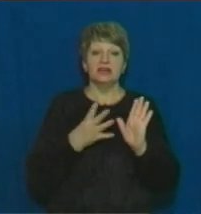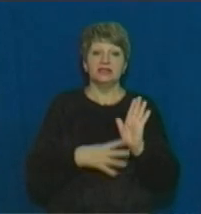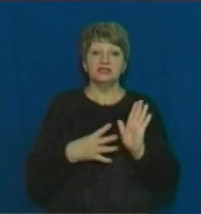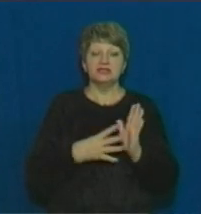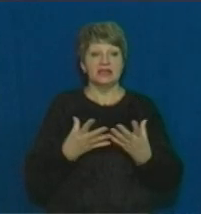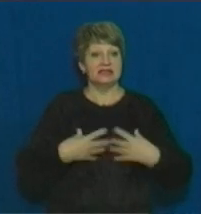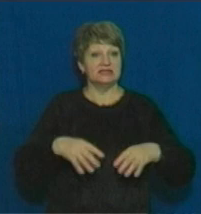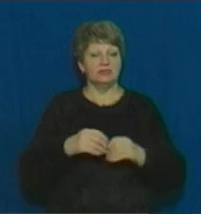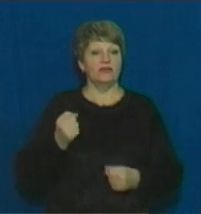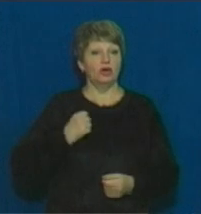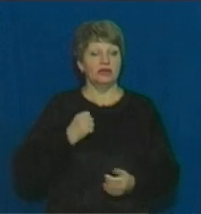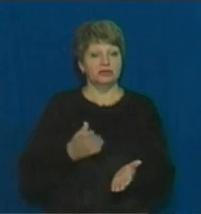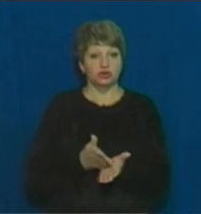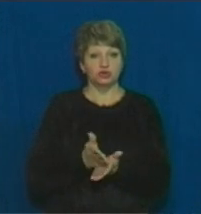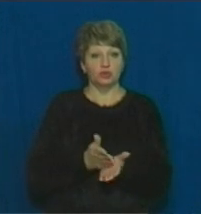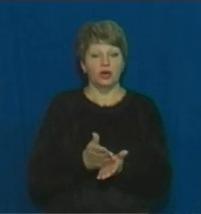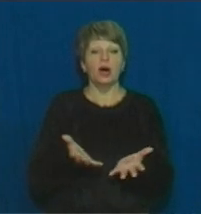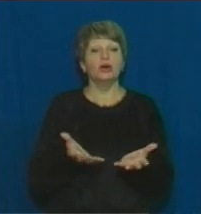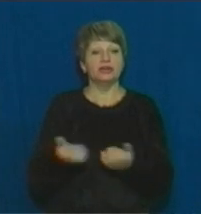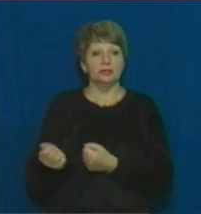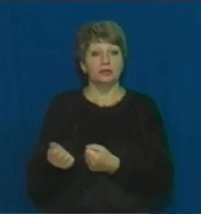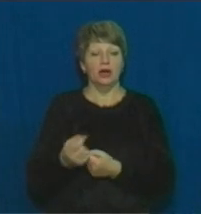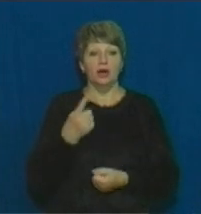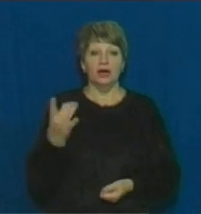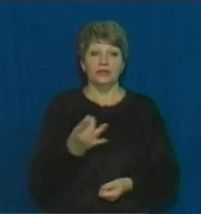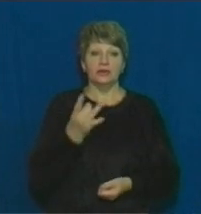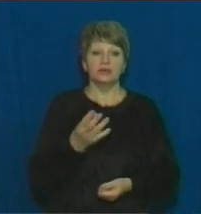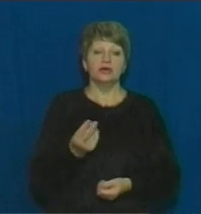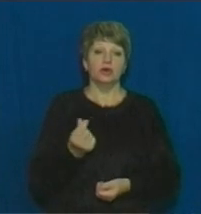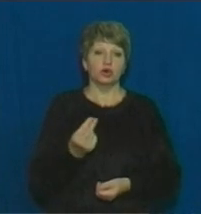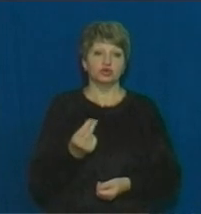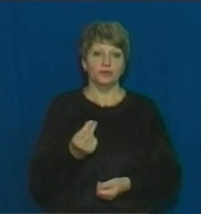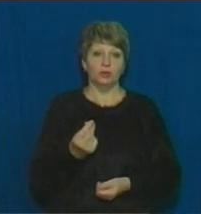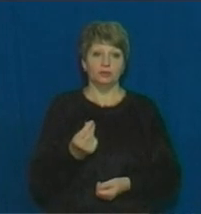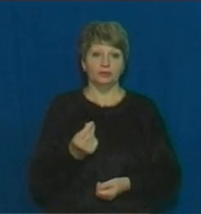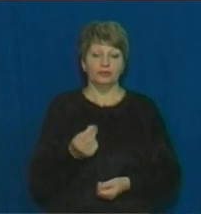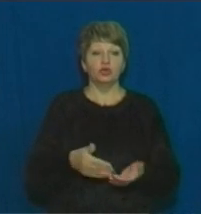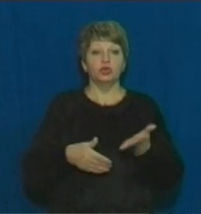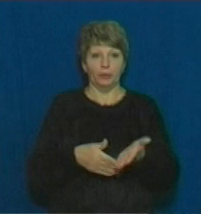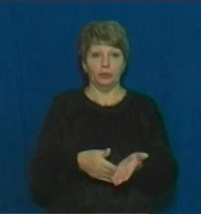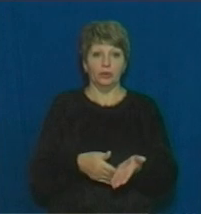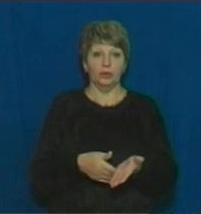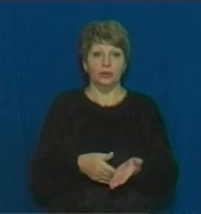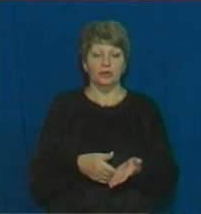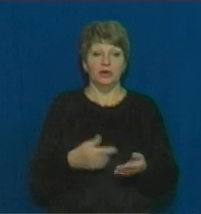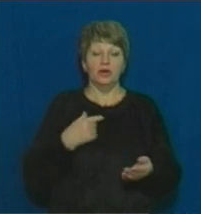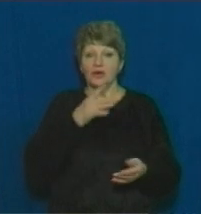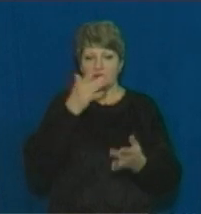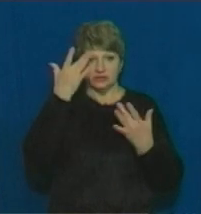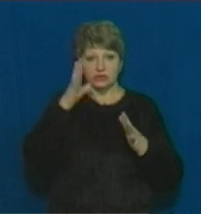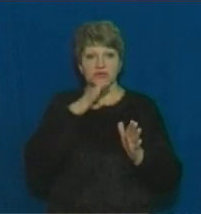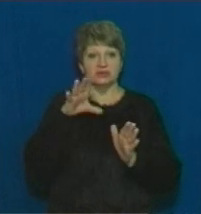сімей військовослужбовців отримали одноразову грошову допомогу в разі загибелі,